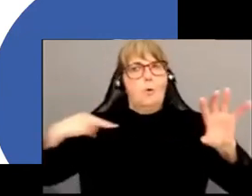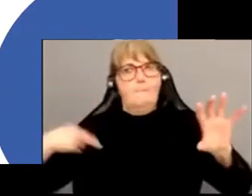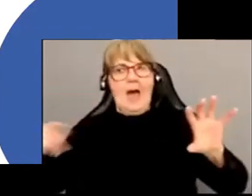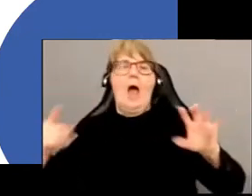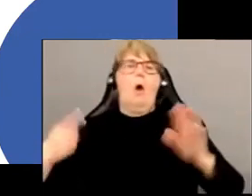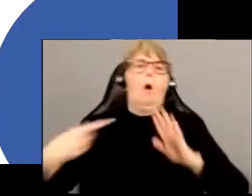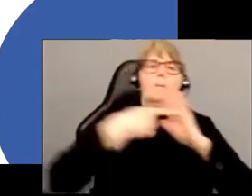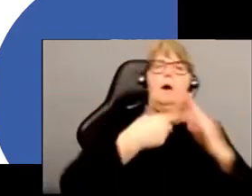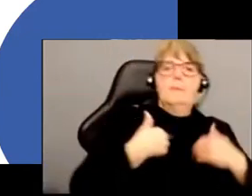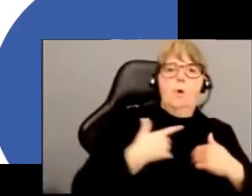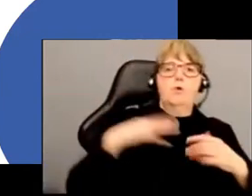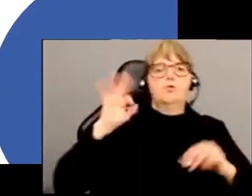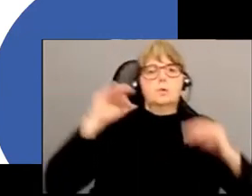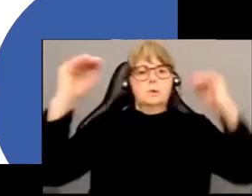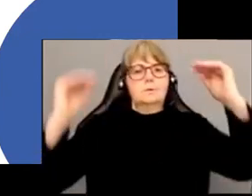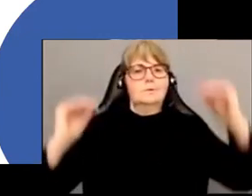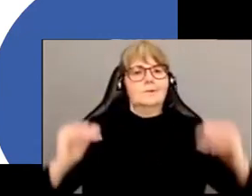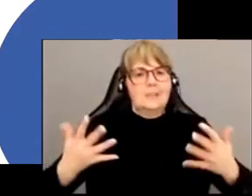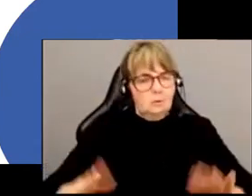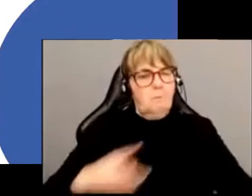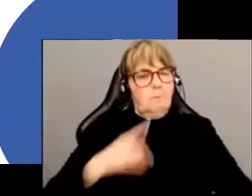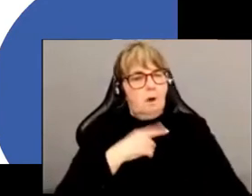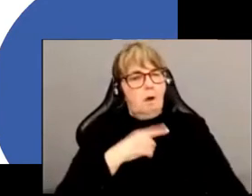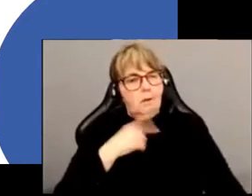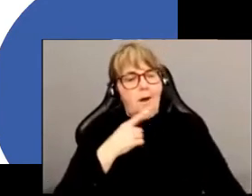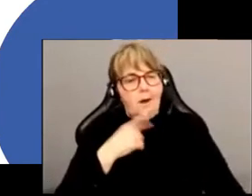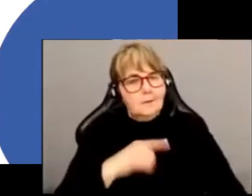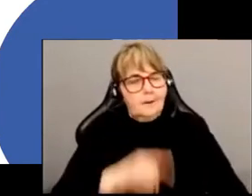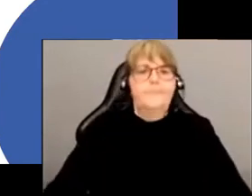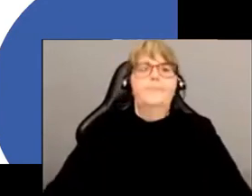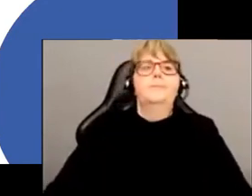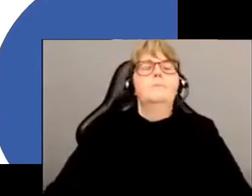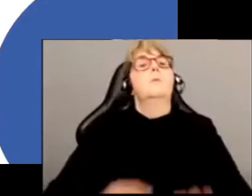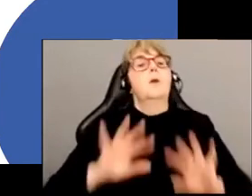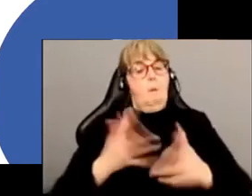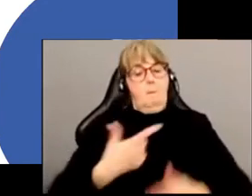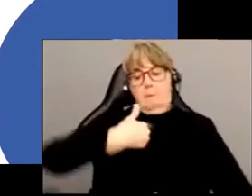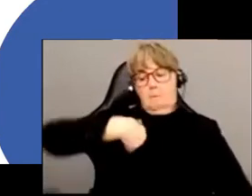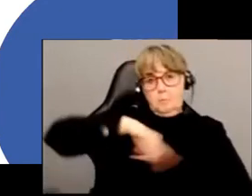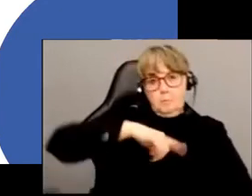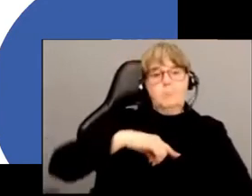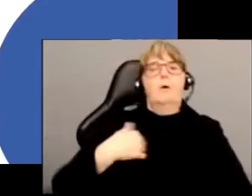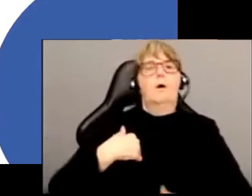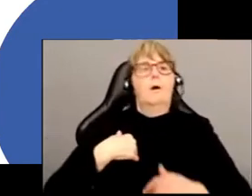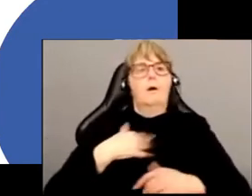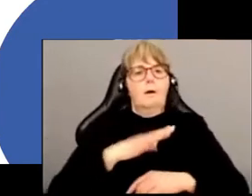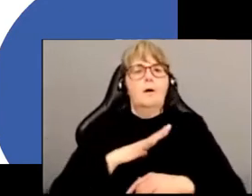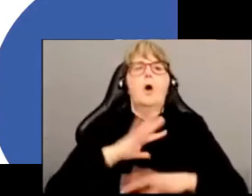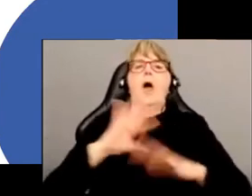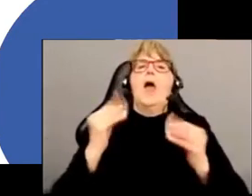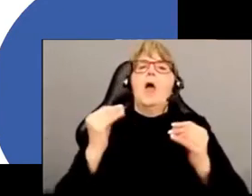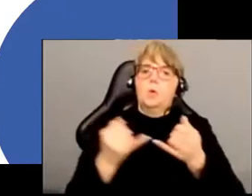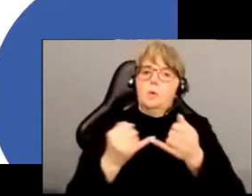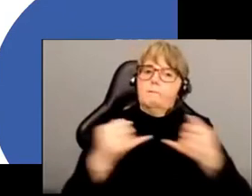relations intergroupes. Ce qui est également intéressant, c'est ces travaux qui vont montrer que la façon dont nous construisons les frontières